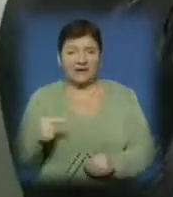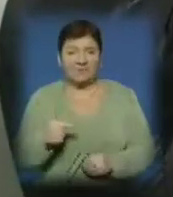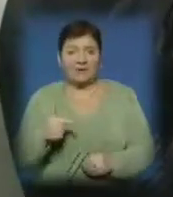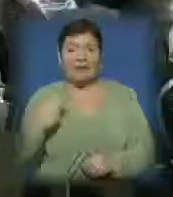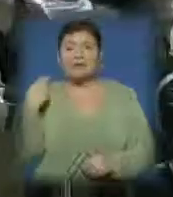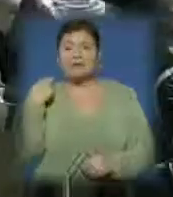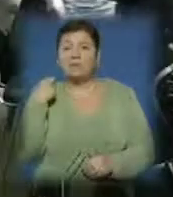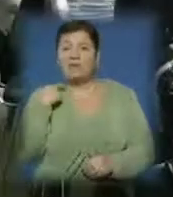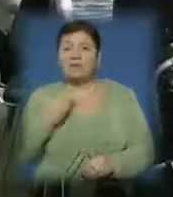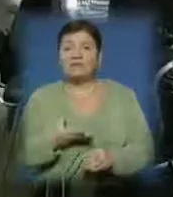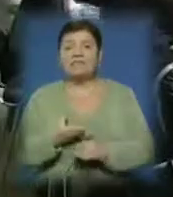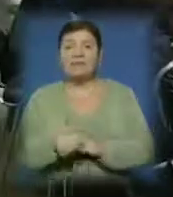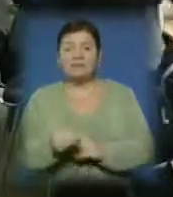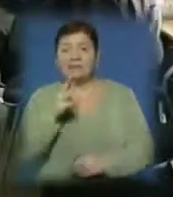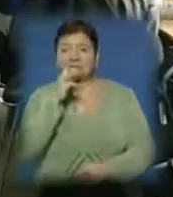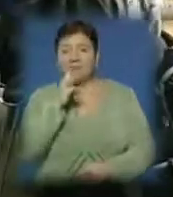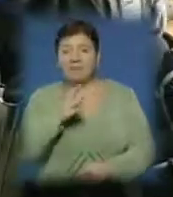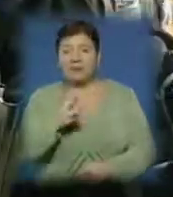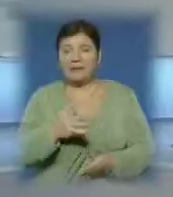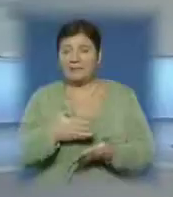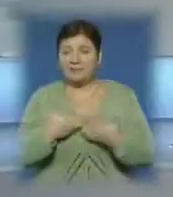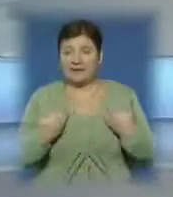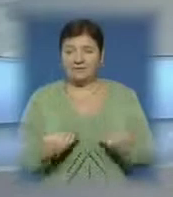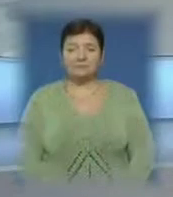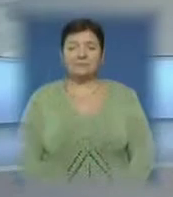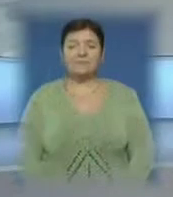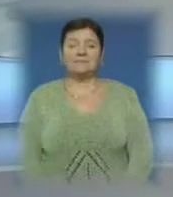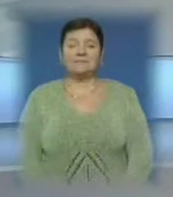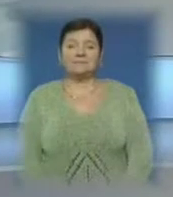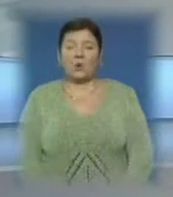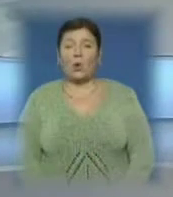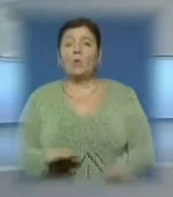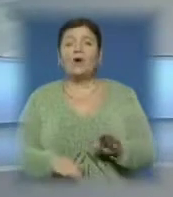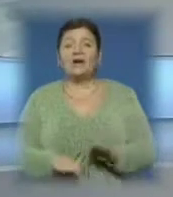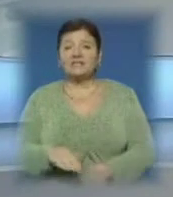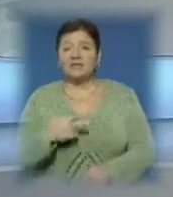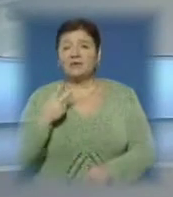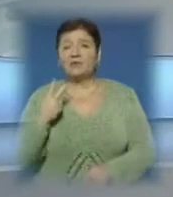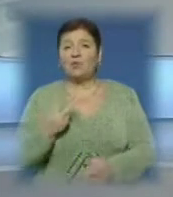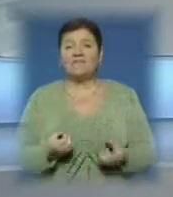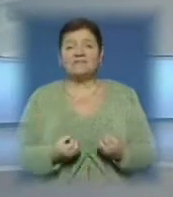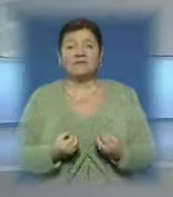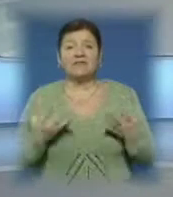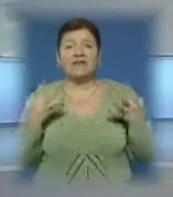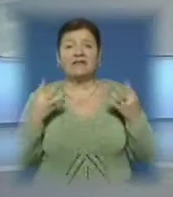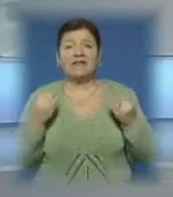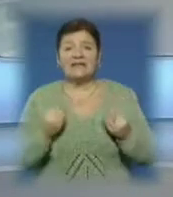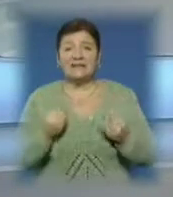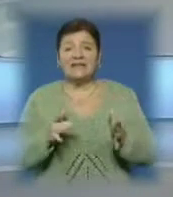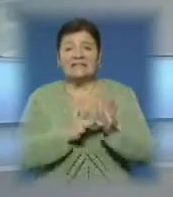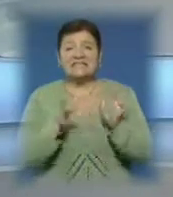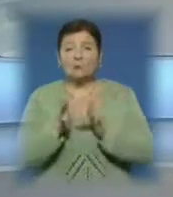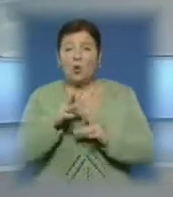Заборгованість із виплати зарплати відсутня. У Мукачеві вдруге відсвяткували День Святого Мартина.